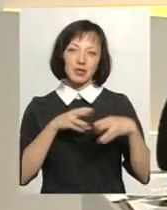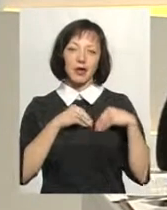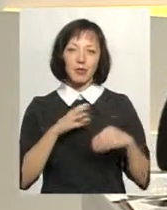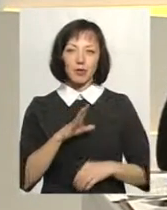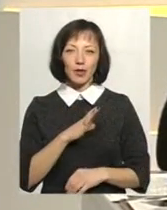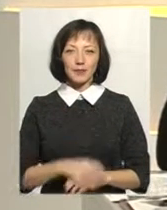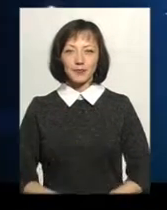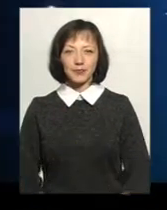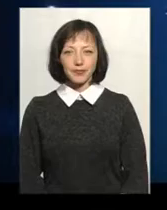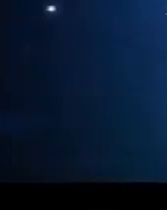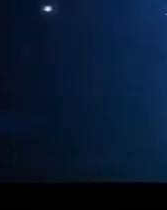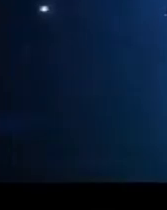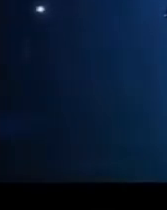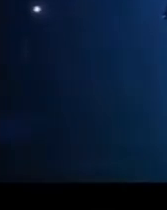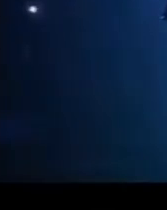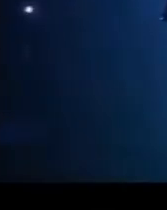з нами.